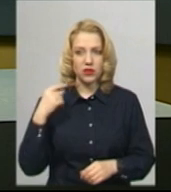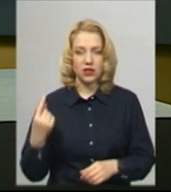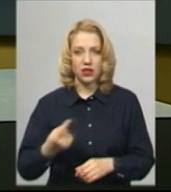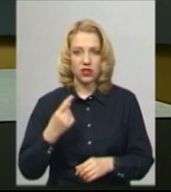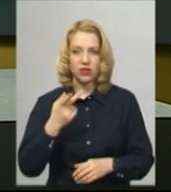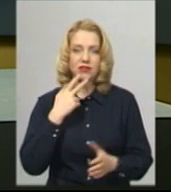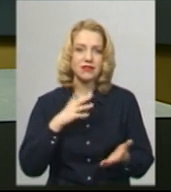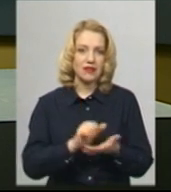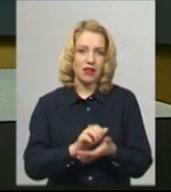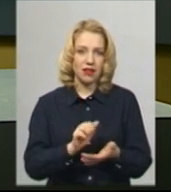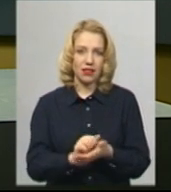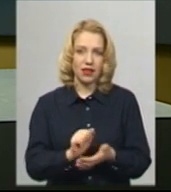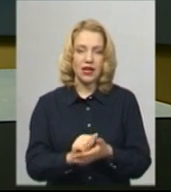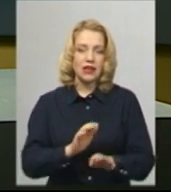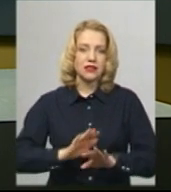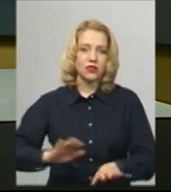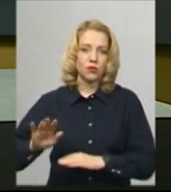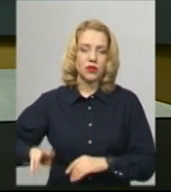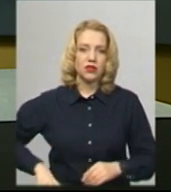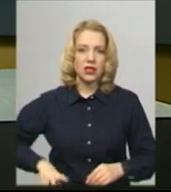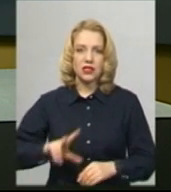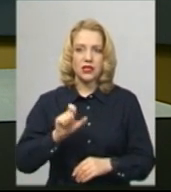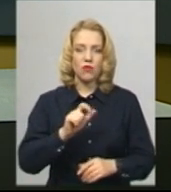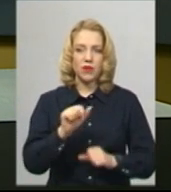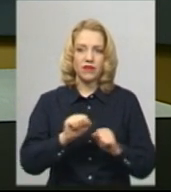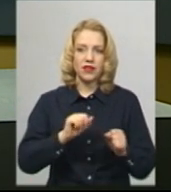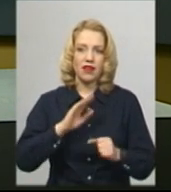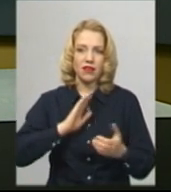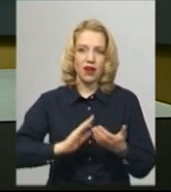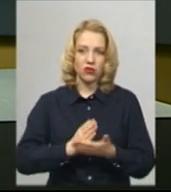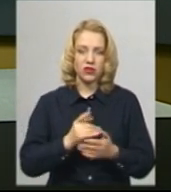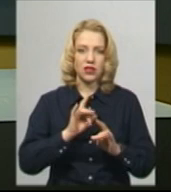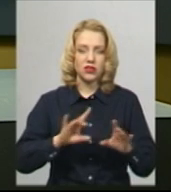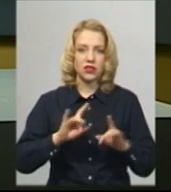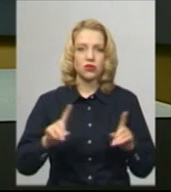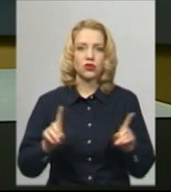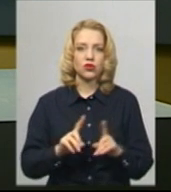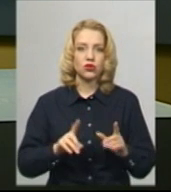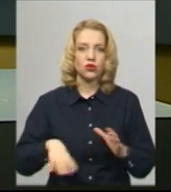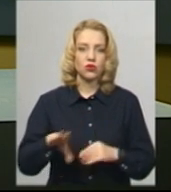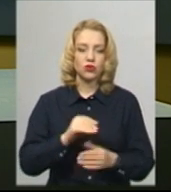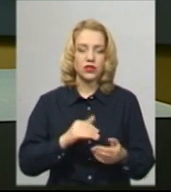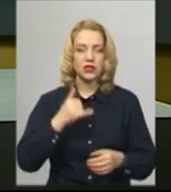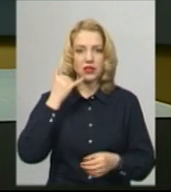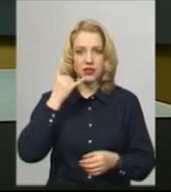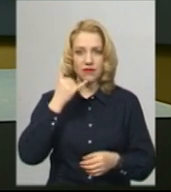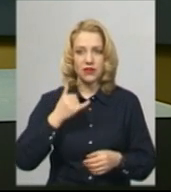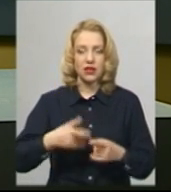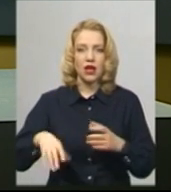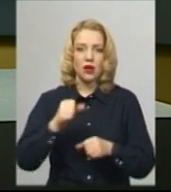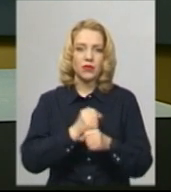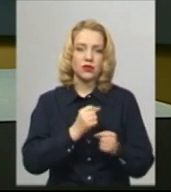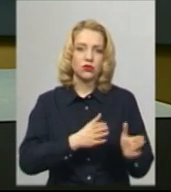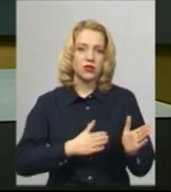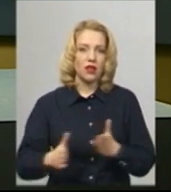зайнятий. Заступниця директора з управління якістю АТ «Обленерго» Олена Гриневич каже, що усі канали зв'язку із компанією працюють